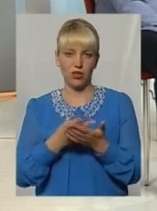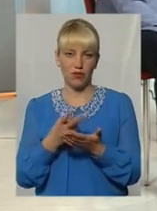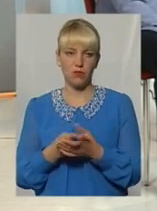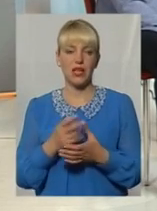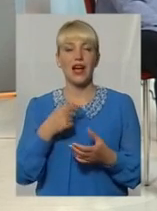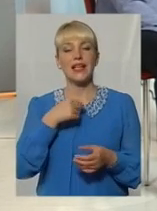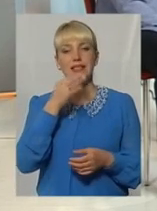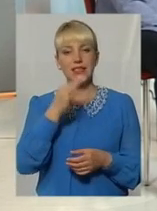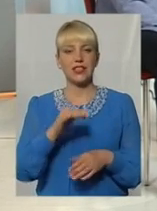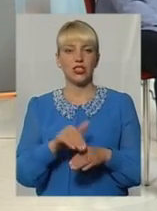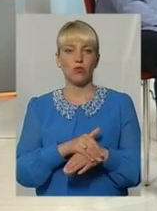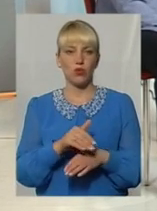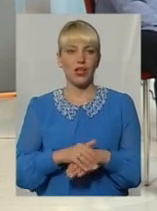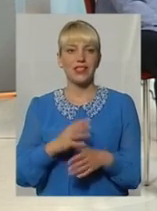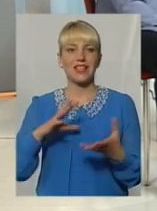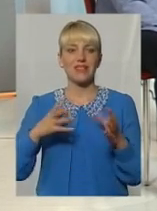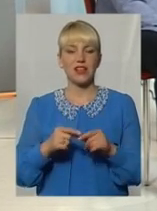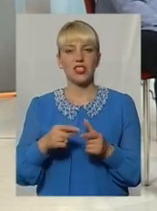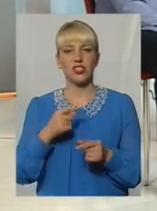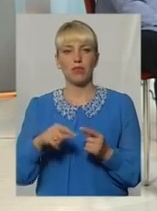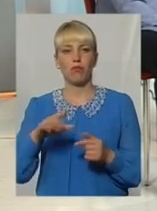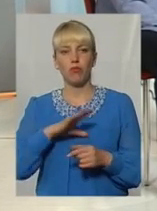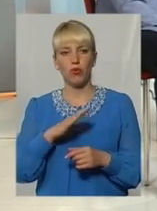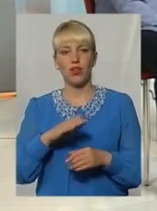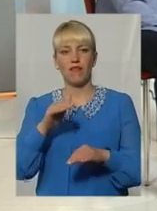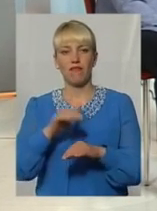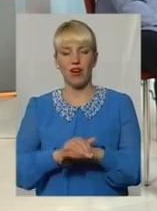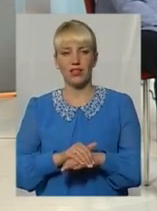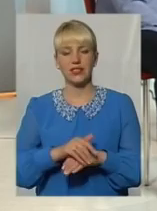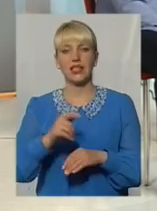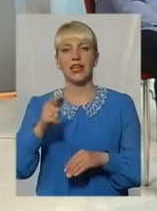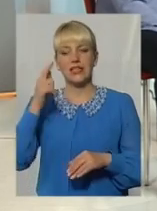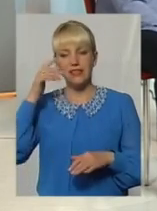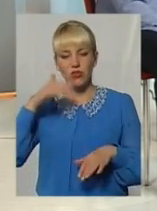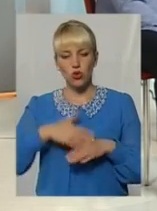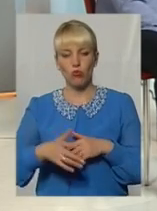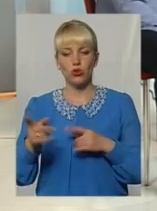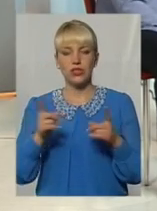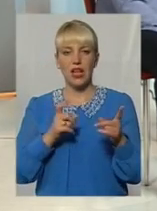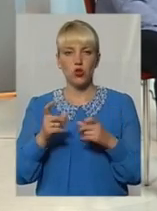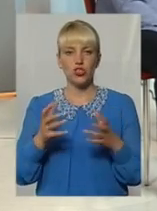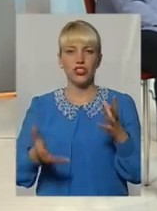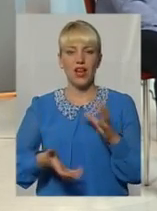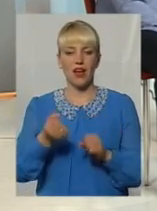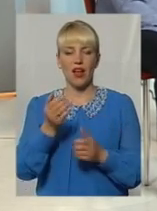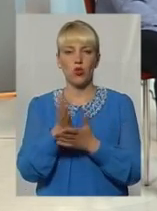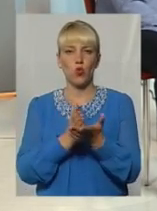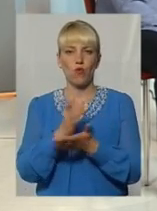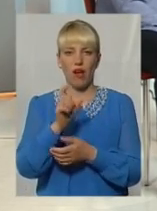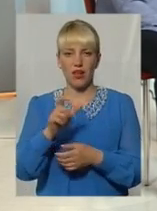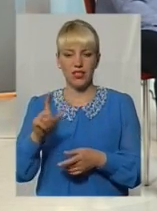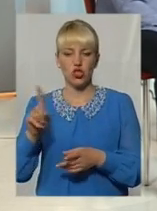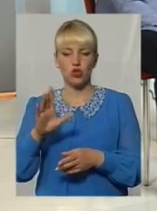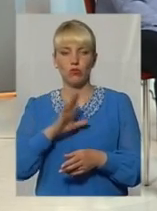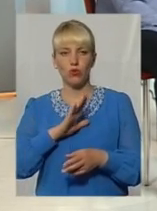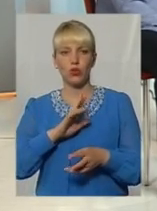а загалом, чи були факти свідомого залучення рятувальників для того, аби здійснити обрізку дерев?